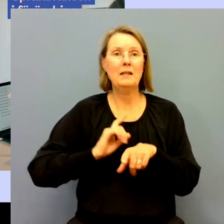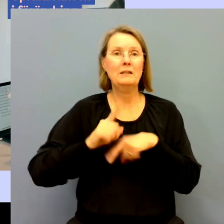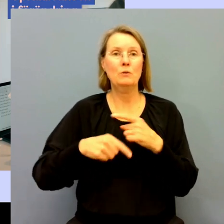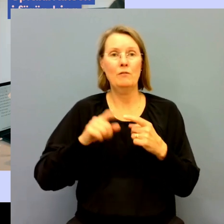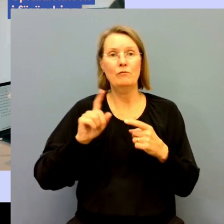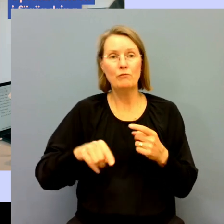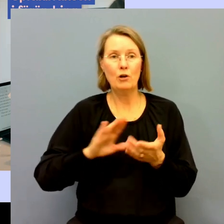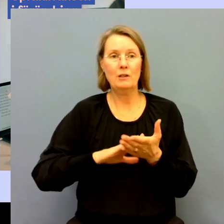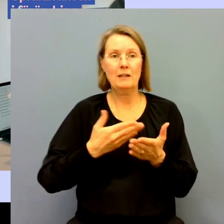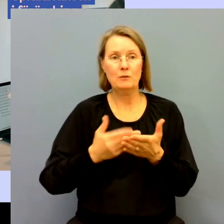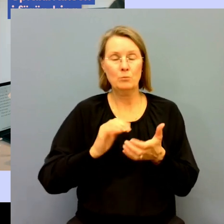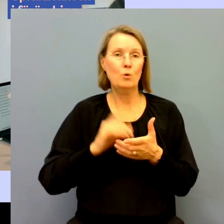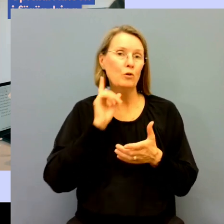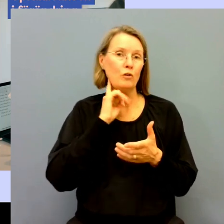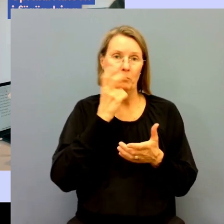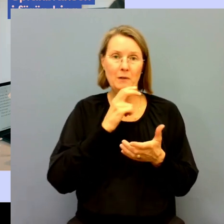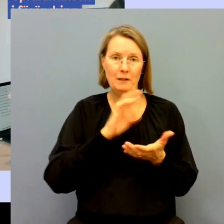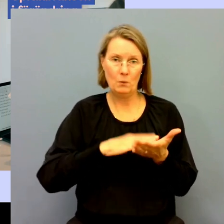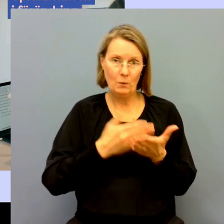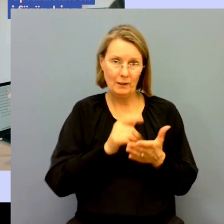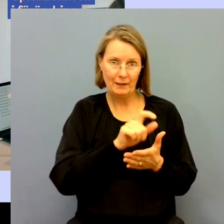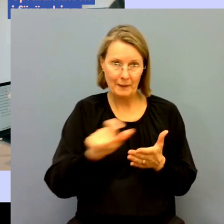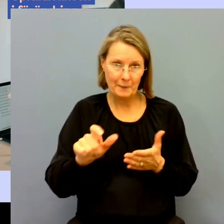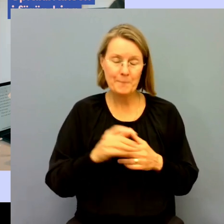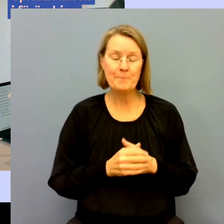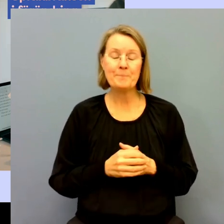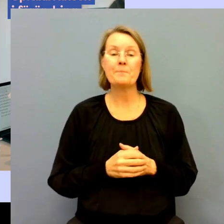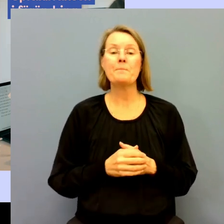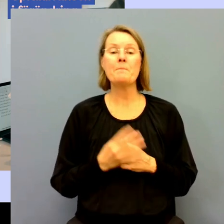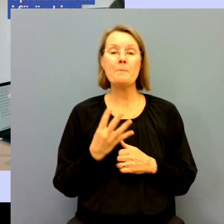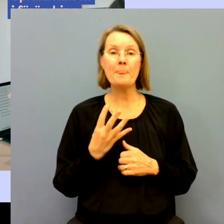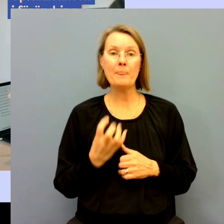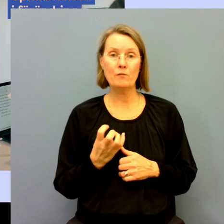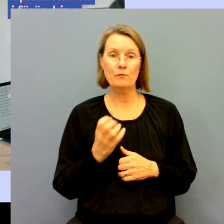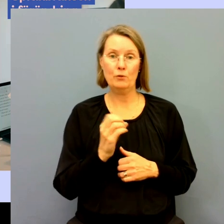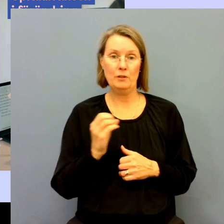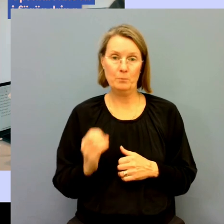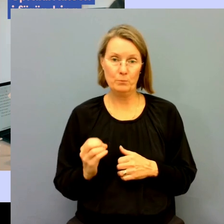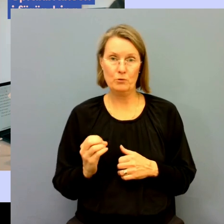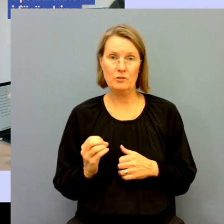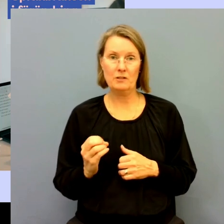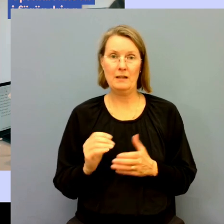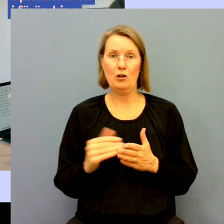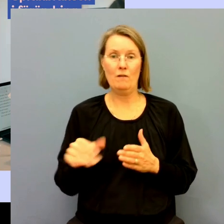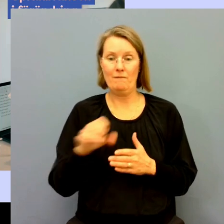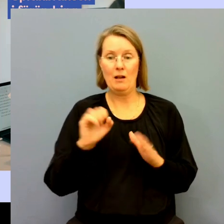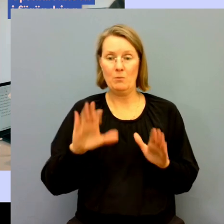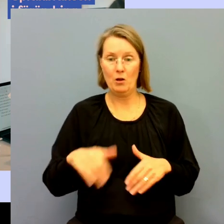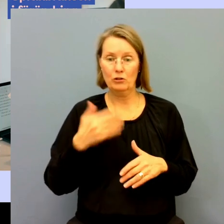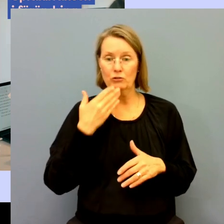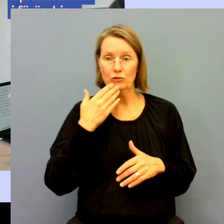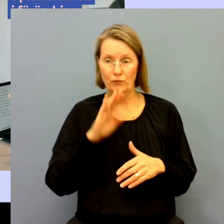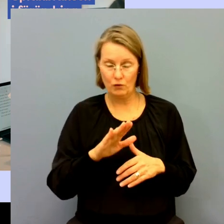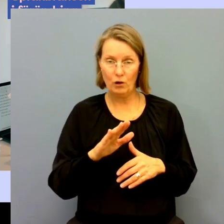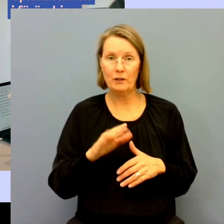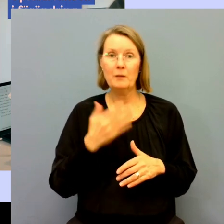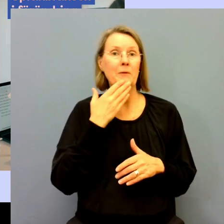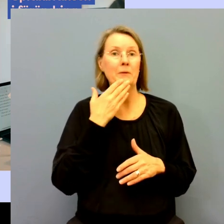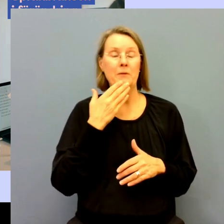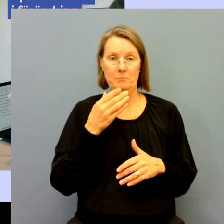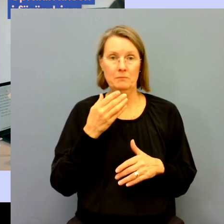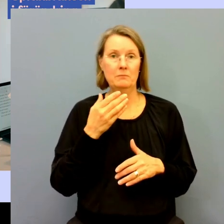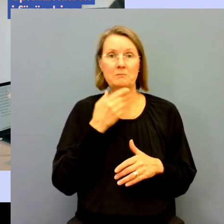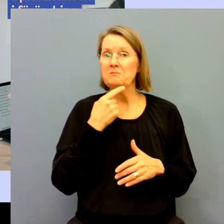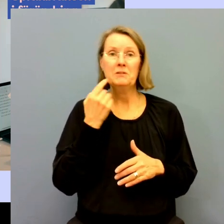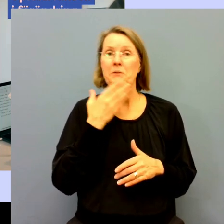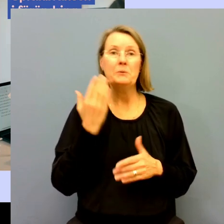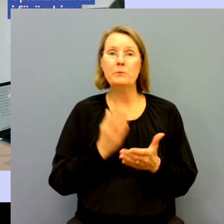för teckenspråk som Döblin tolkar. Och 40 % av dem som har svarat uppger att de inte har